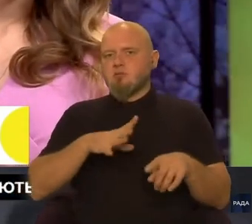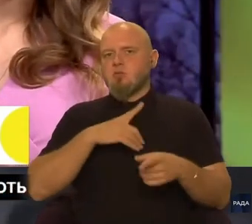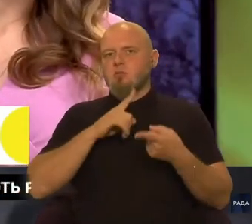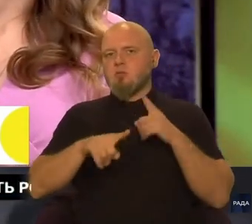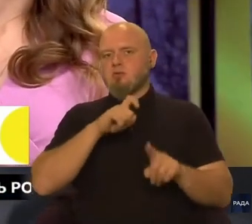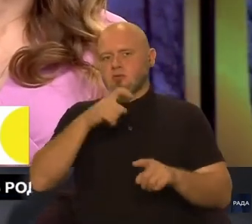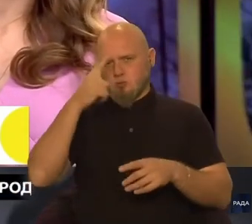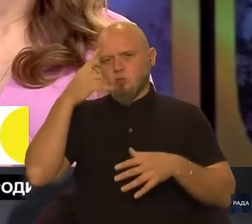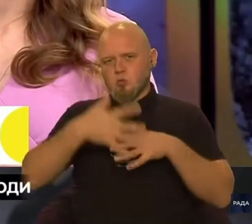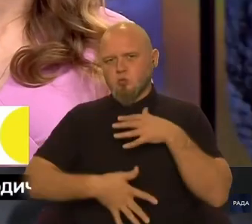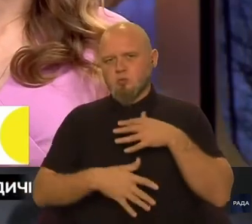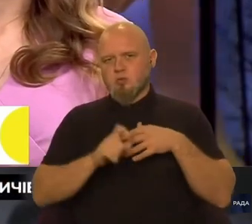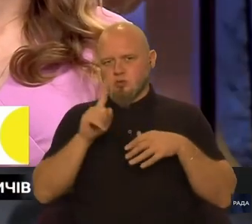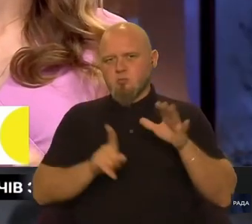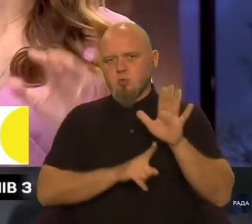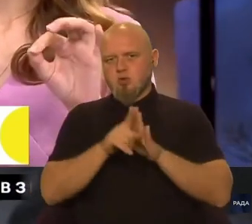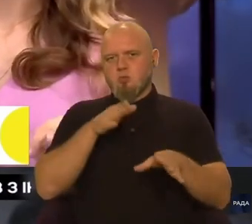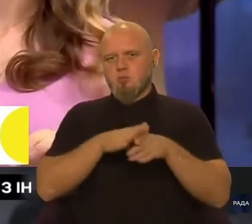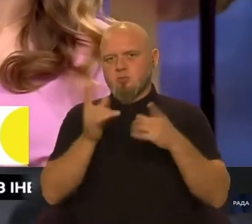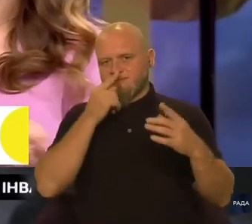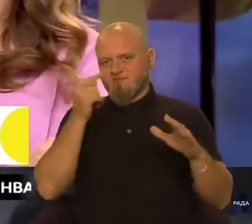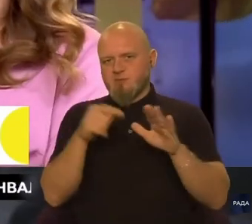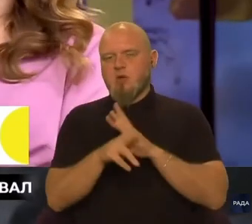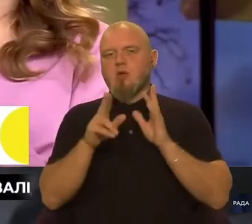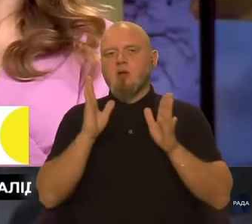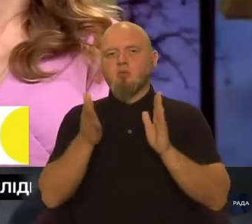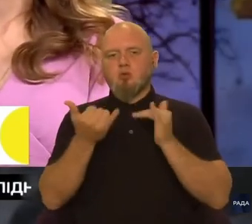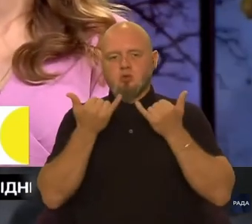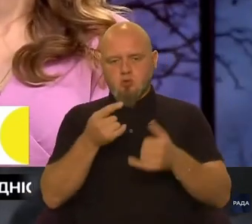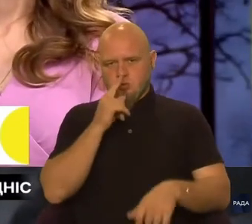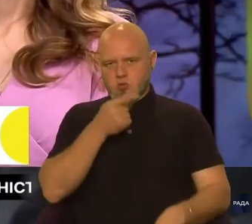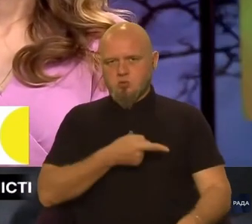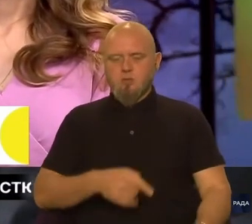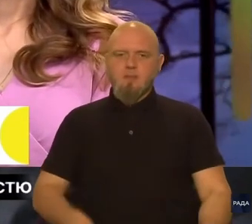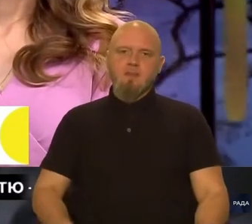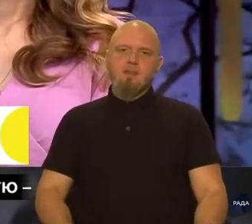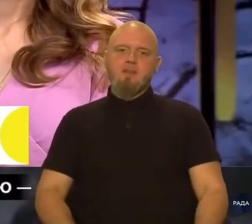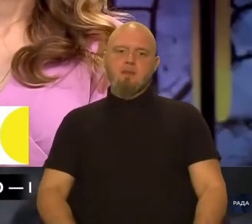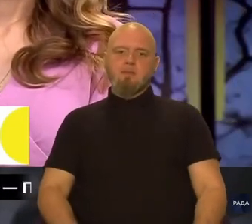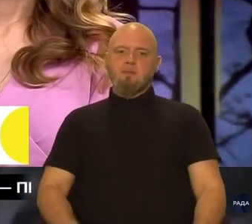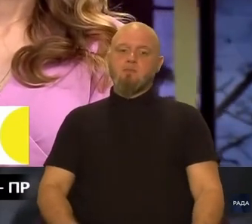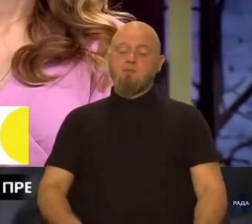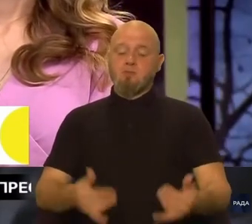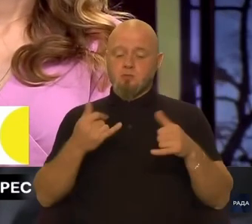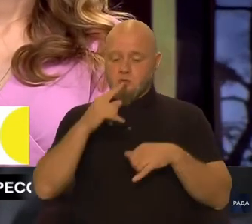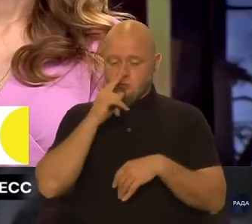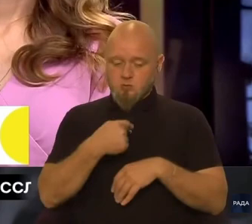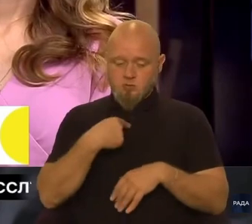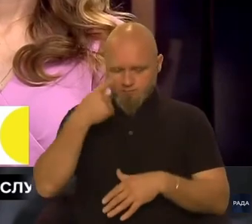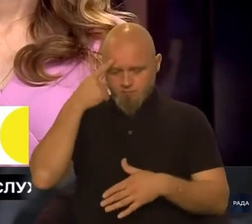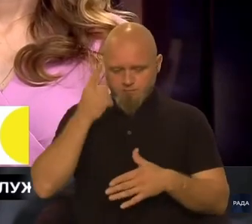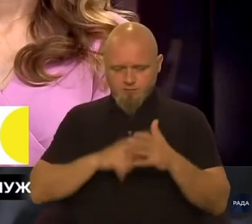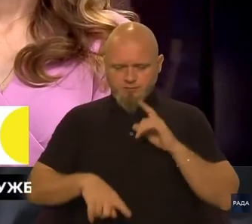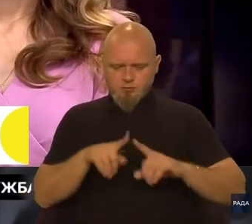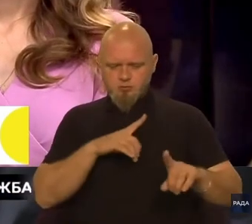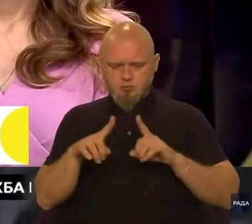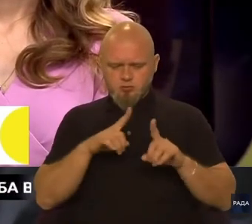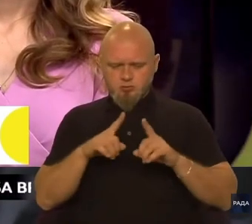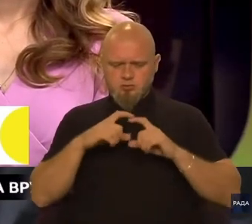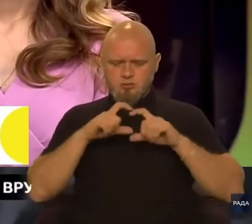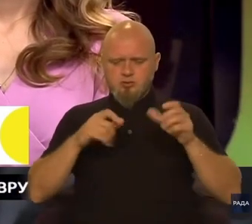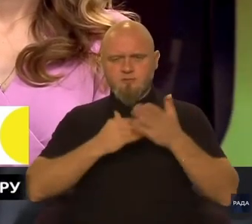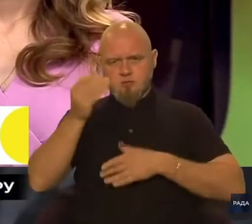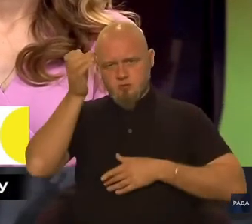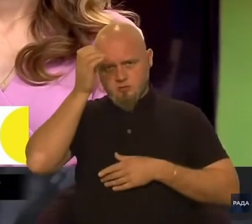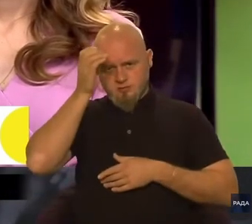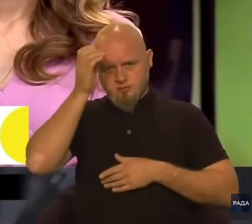пов'язано, зрозуміло, з початком повномасштабного вторгнення. Як буде цього року? Цього року я впевнений, що заклади